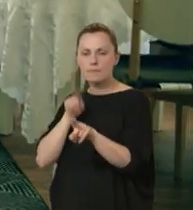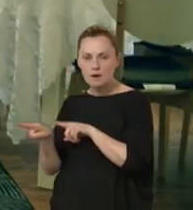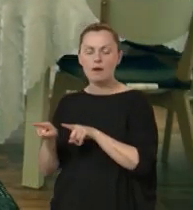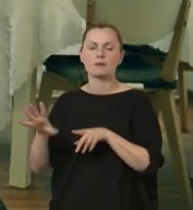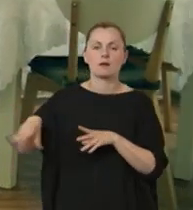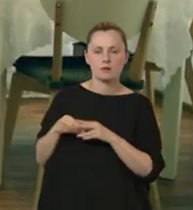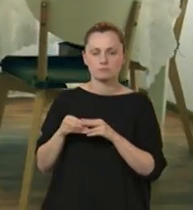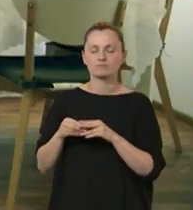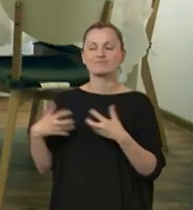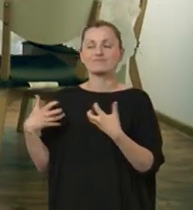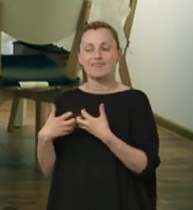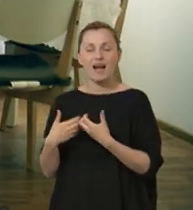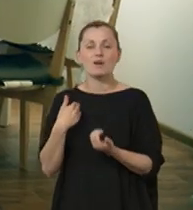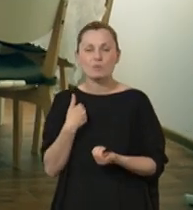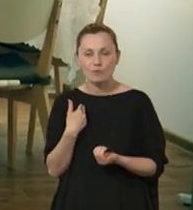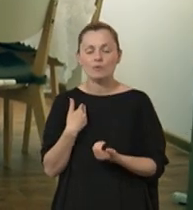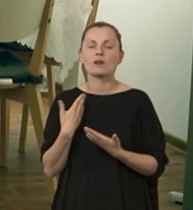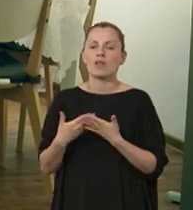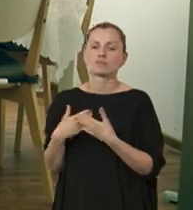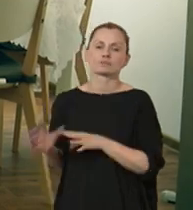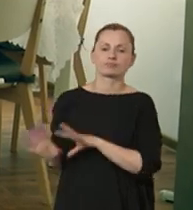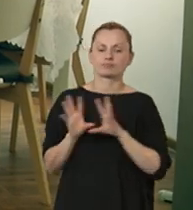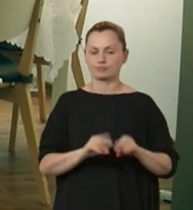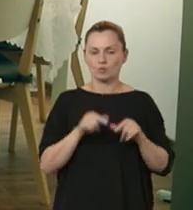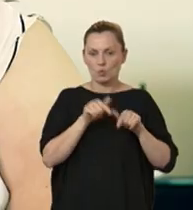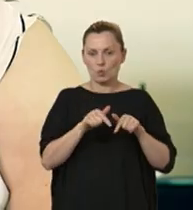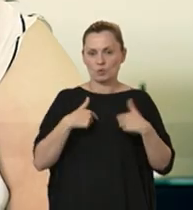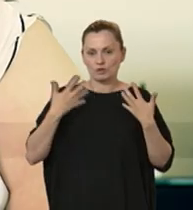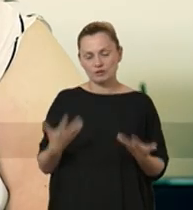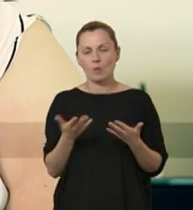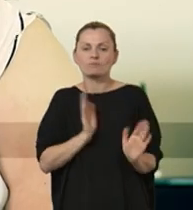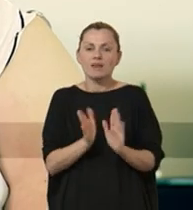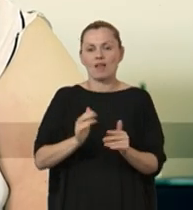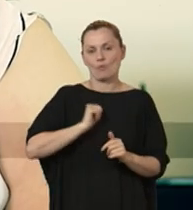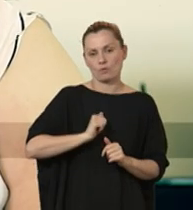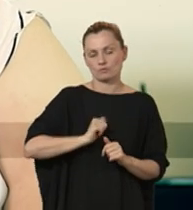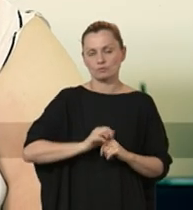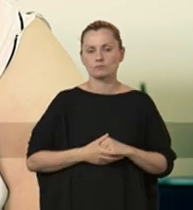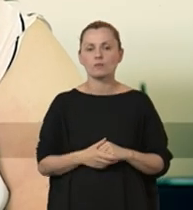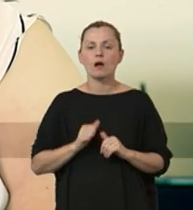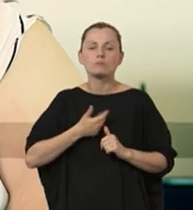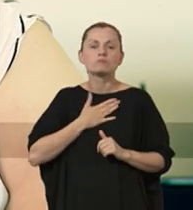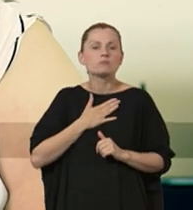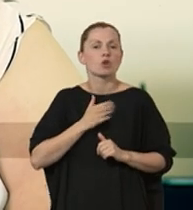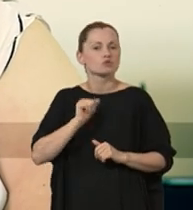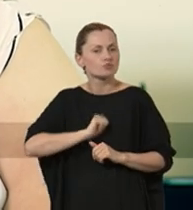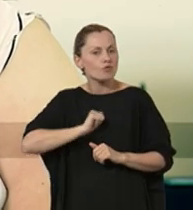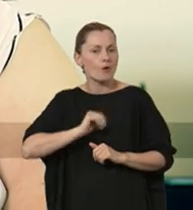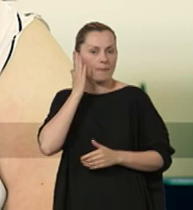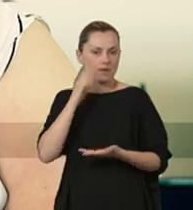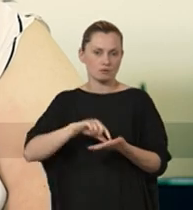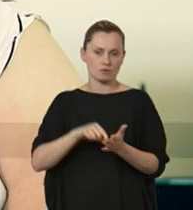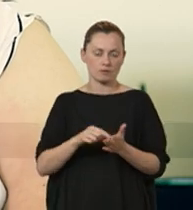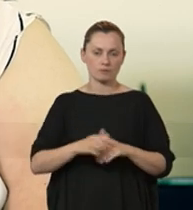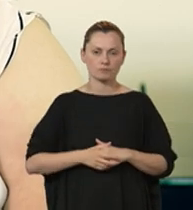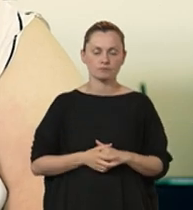i że było ciasno w domu, więc się tutaj chciałam zadbać o siebie, żeby mieć swoje